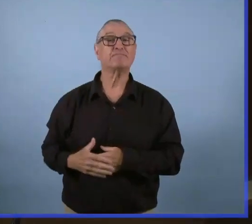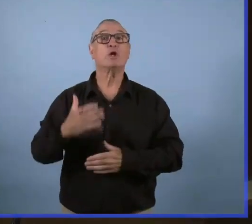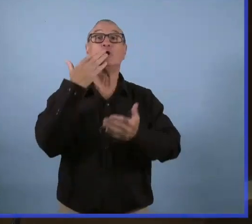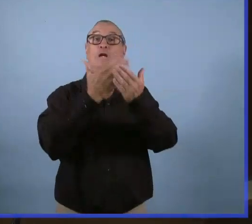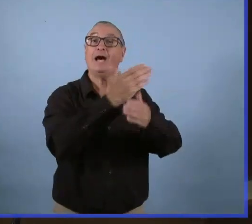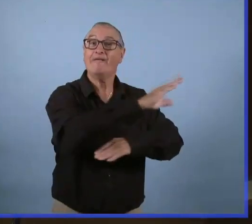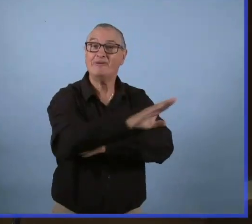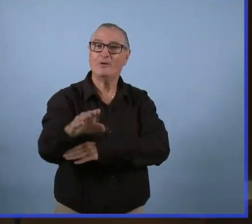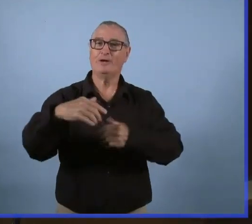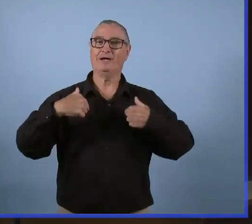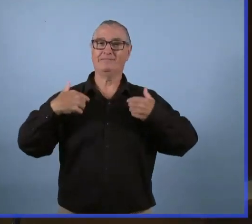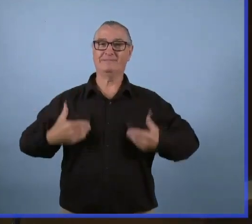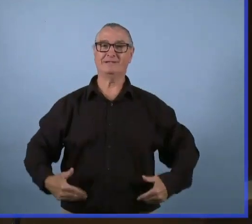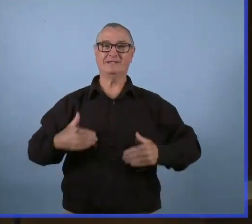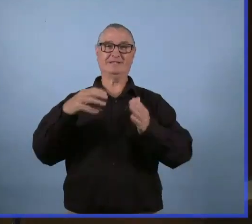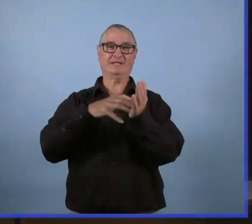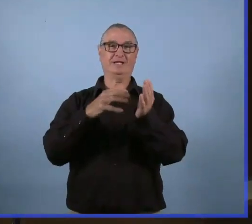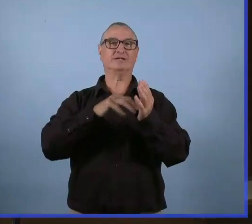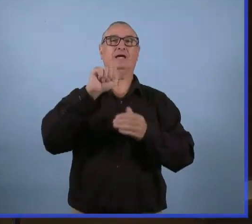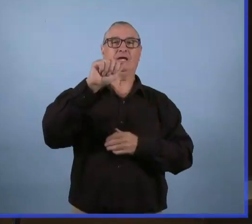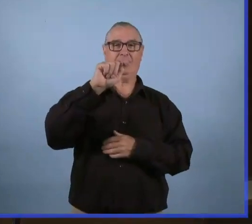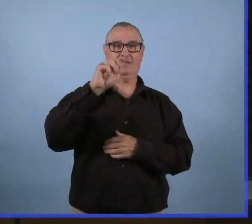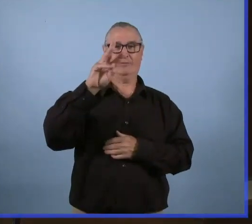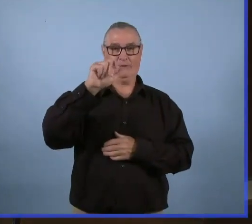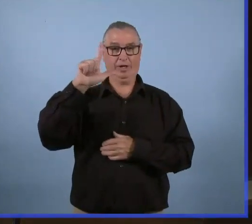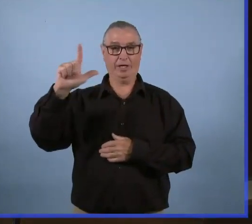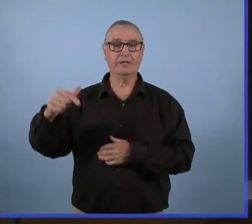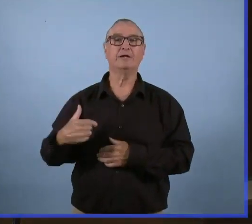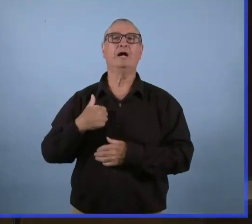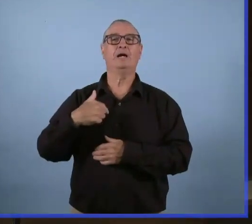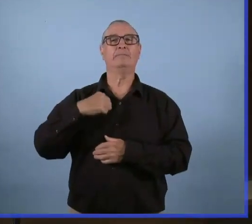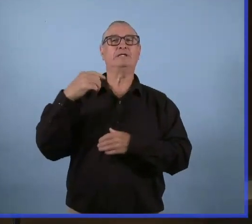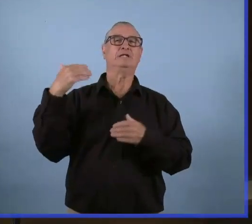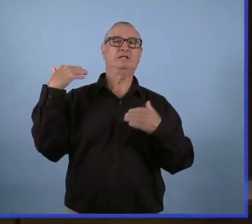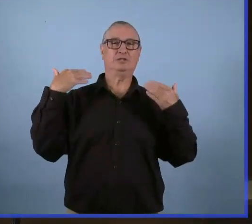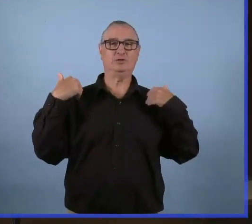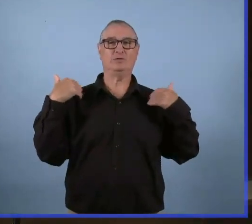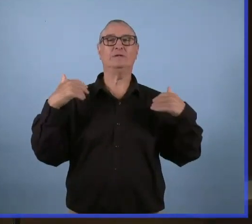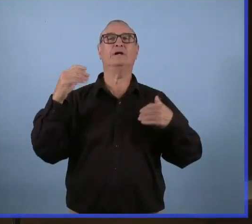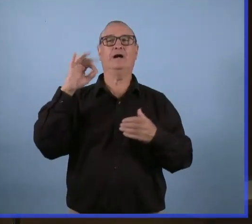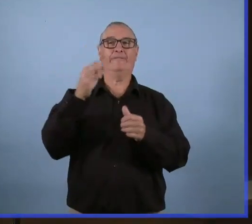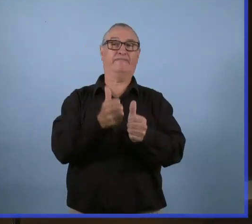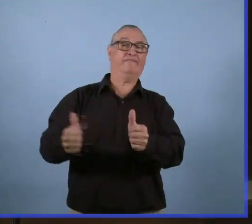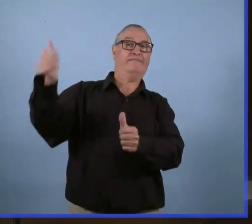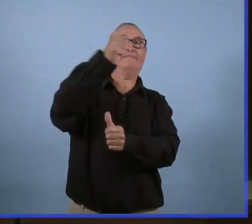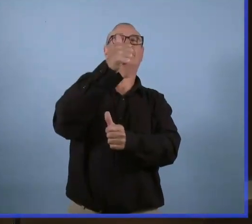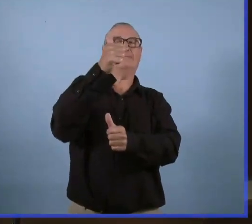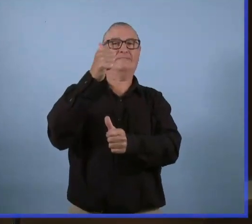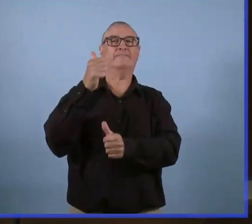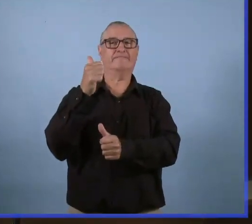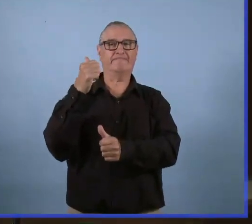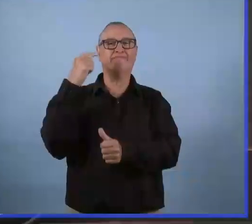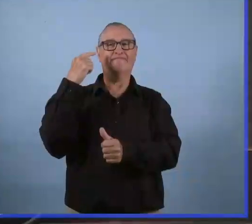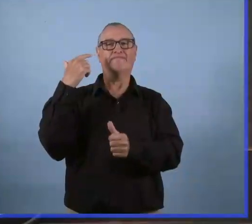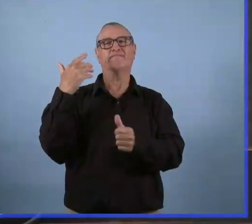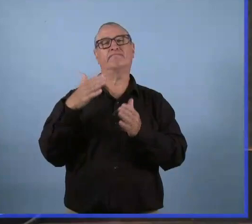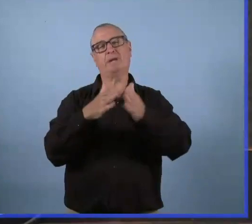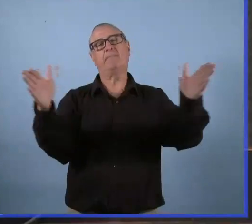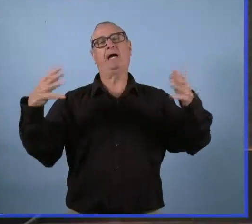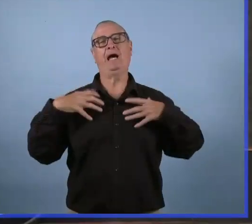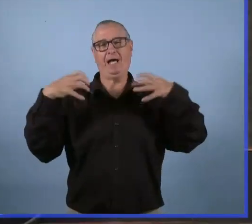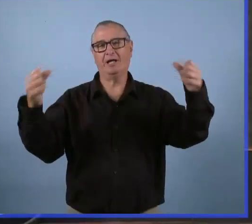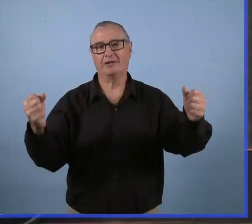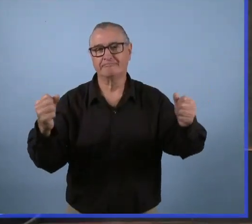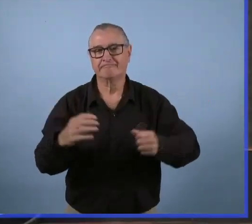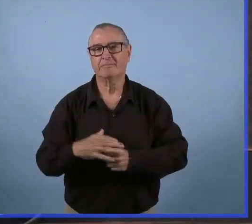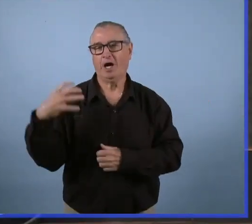Merci Madame la Ministre. Je suis Jazz Atwal, le médecin hygiéniste en chef adjoint par Interim du Manitoba. Aujourd'hui, il y a quatre décès additionnels à cause de